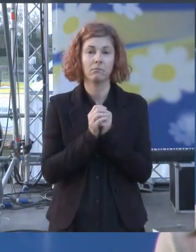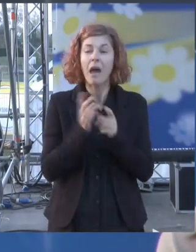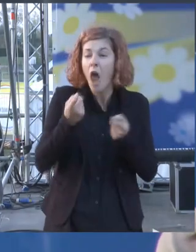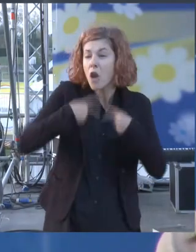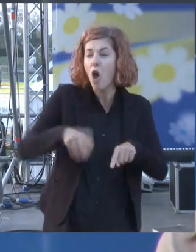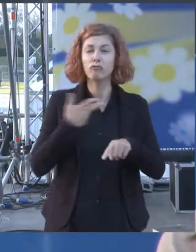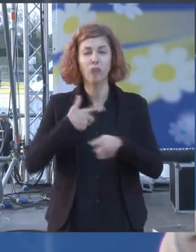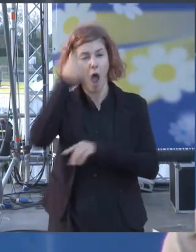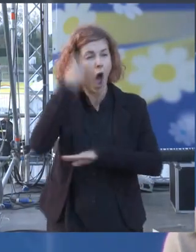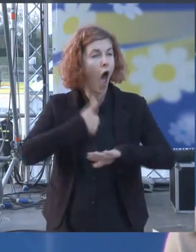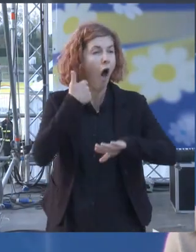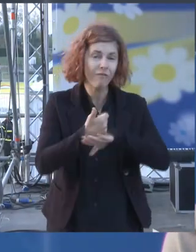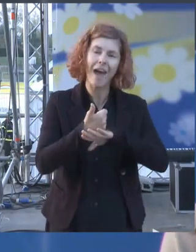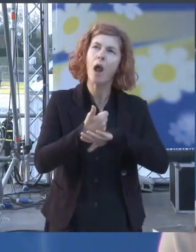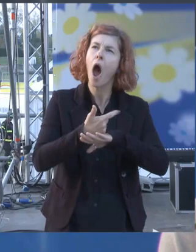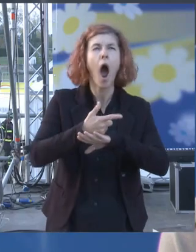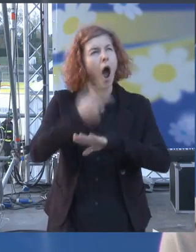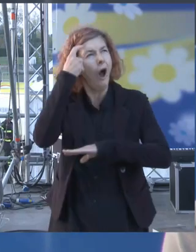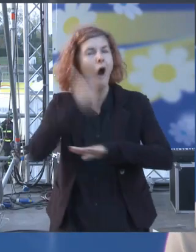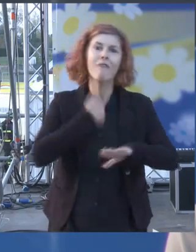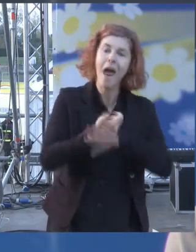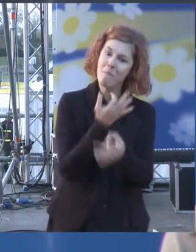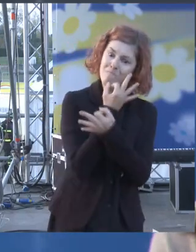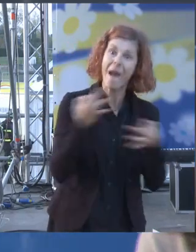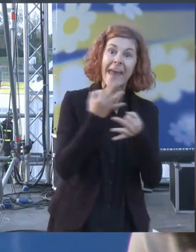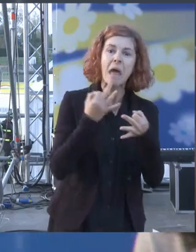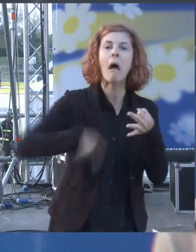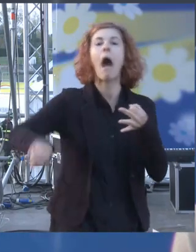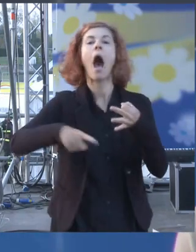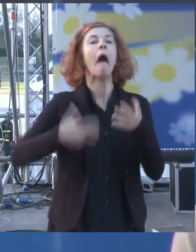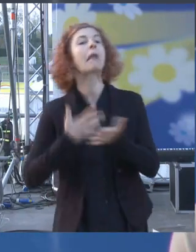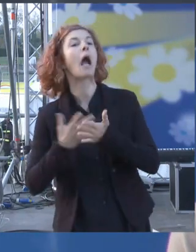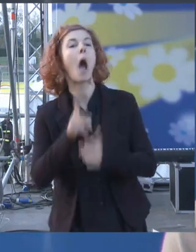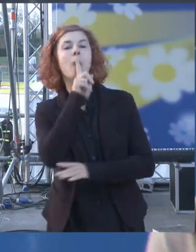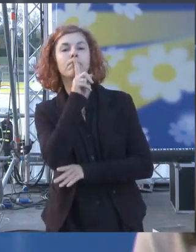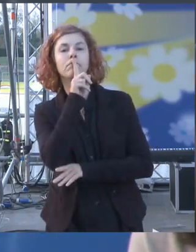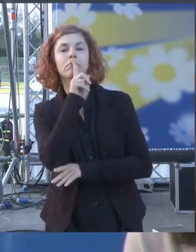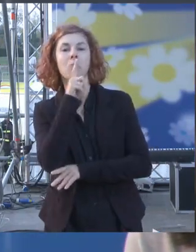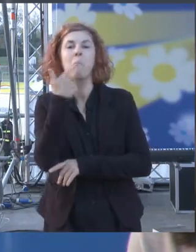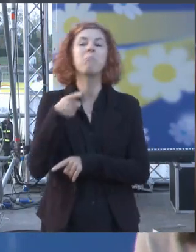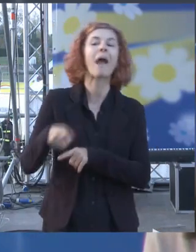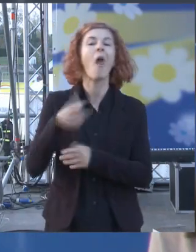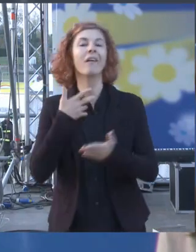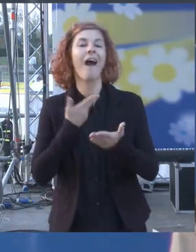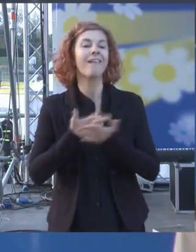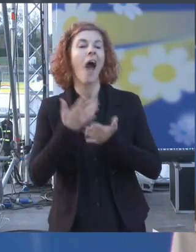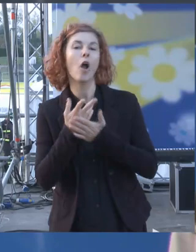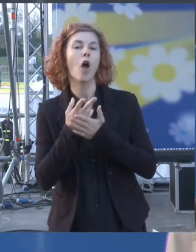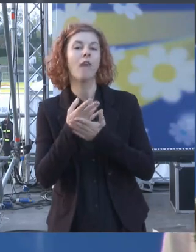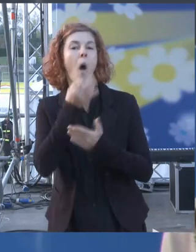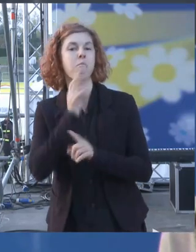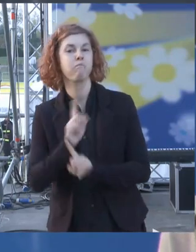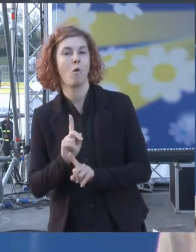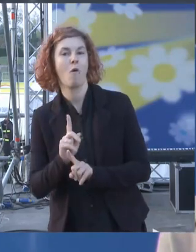governiamo bene non lo raccontano perché non lo possono raccontare perché per raccontare quello che